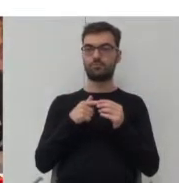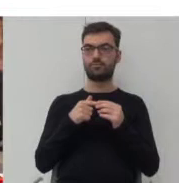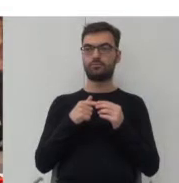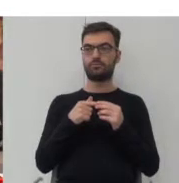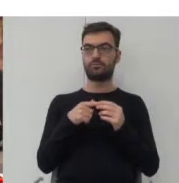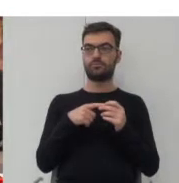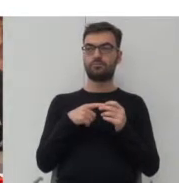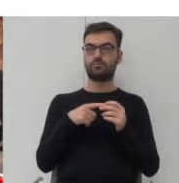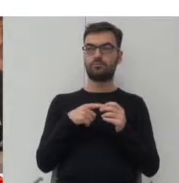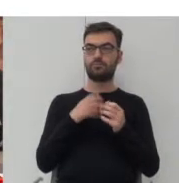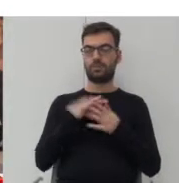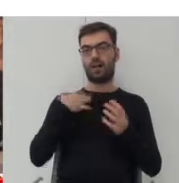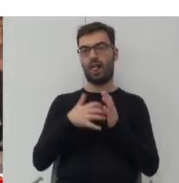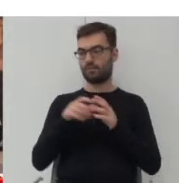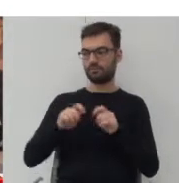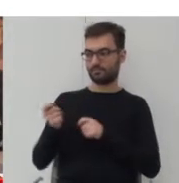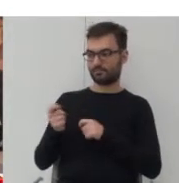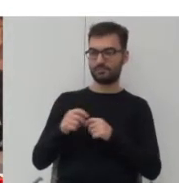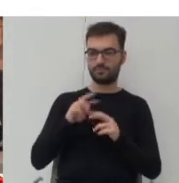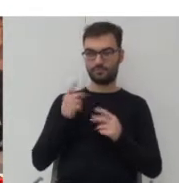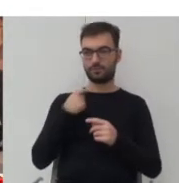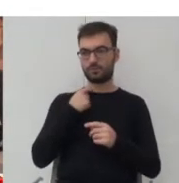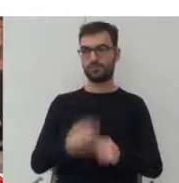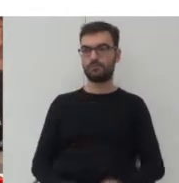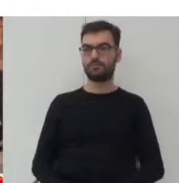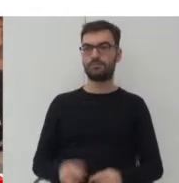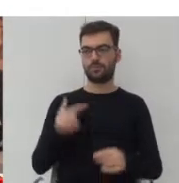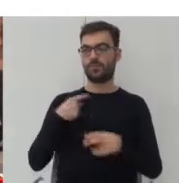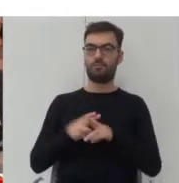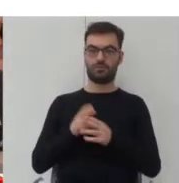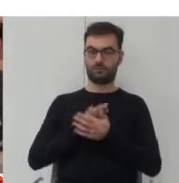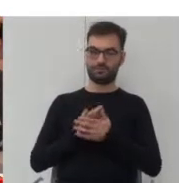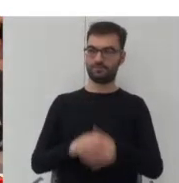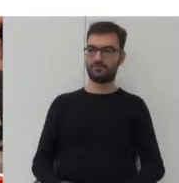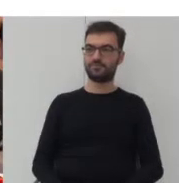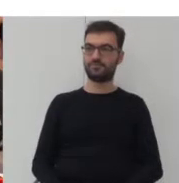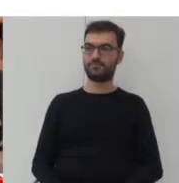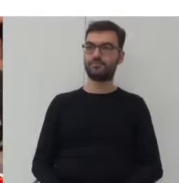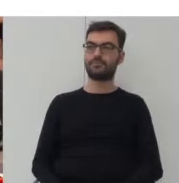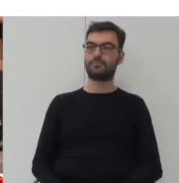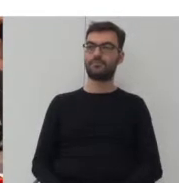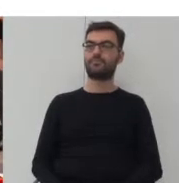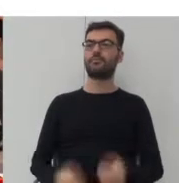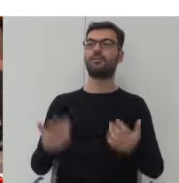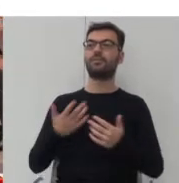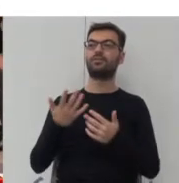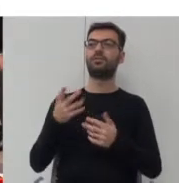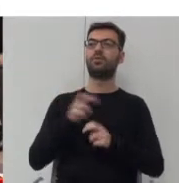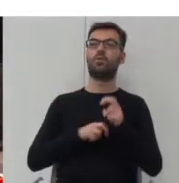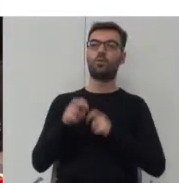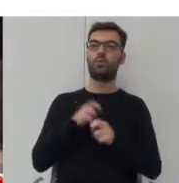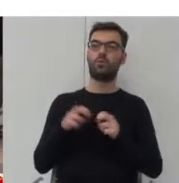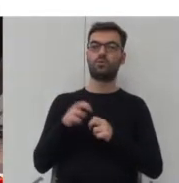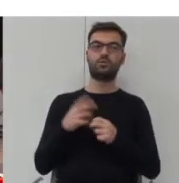Moniku może Ty teraz przejdziesz. więc... Bo to tak się podzieliliśmy, żeby było. Więc popatrzmy w takim razie, gdzie tego ruchu,